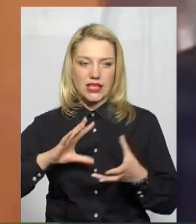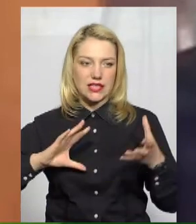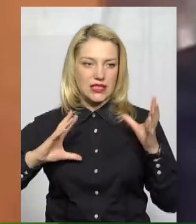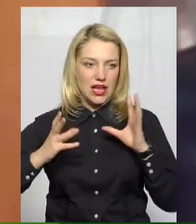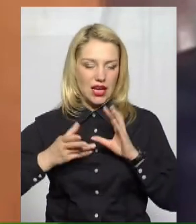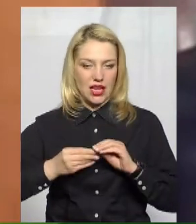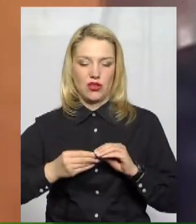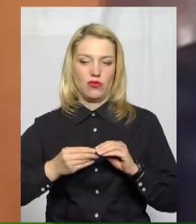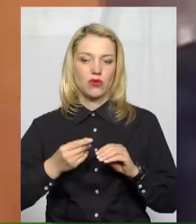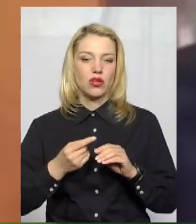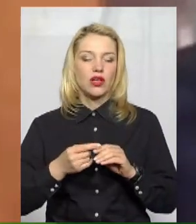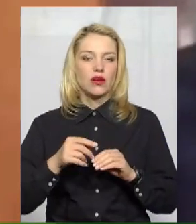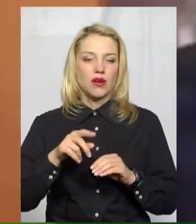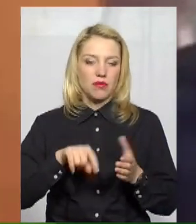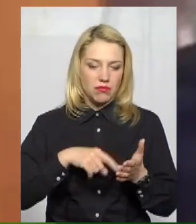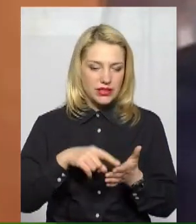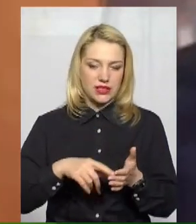вивезення відходу по місту.